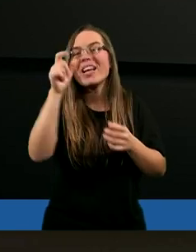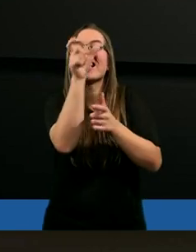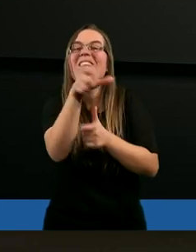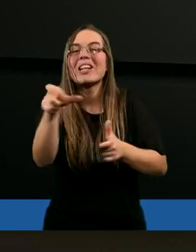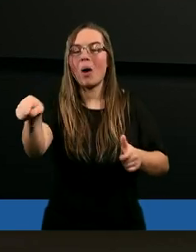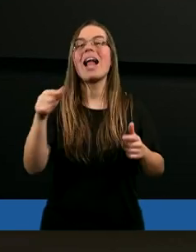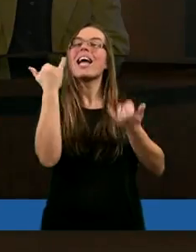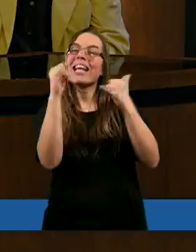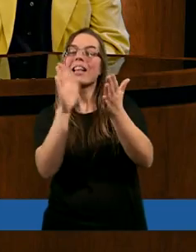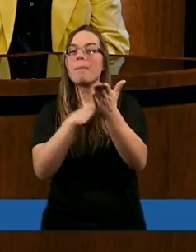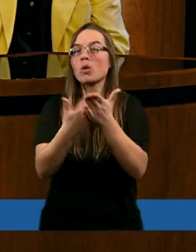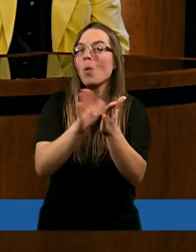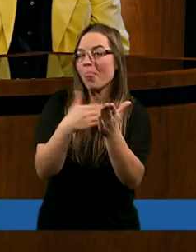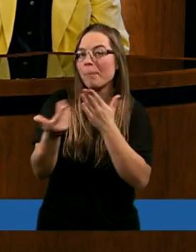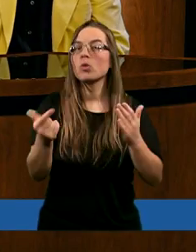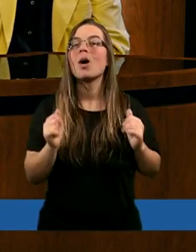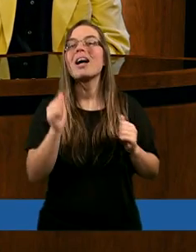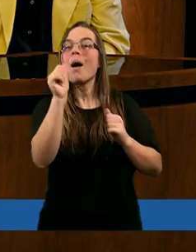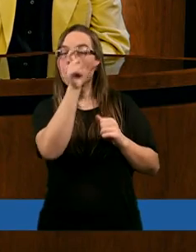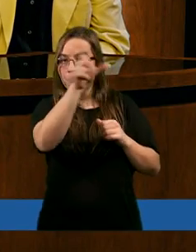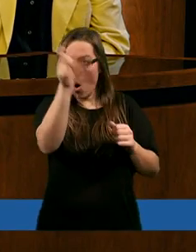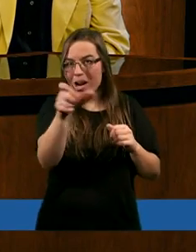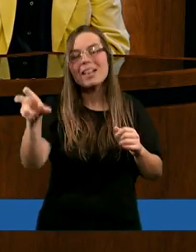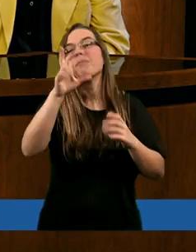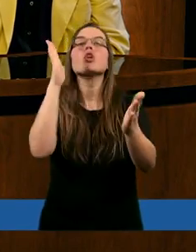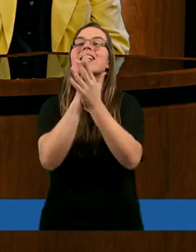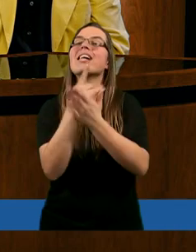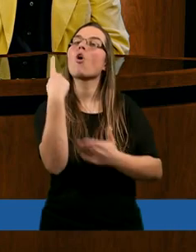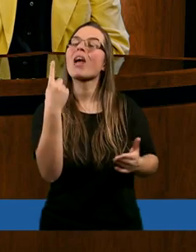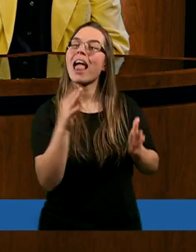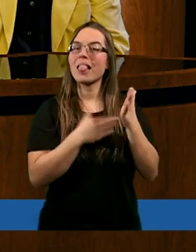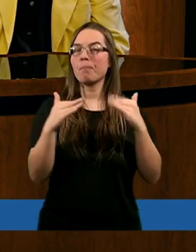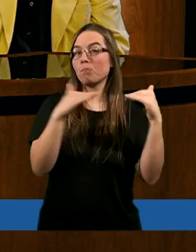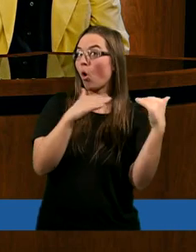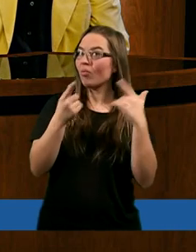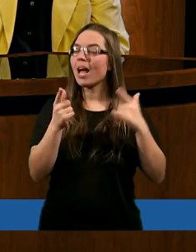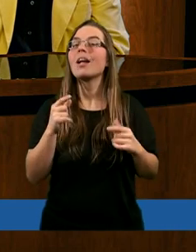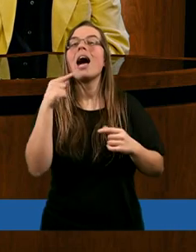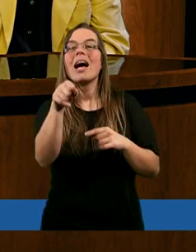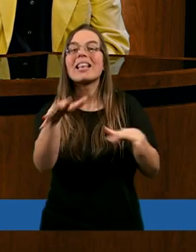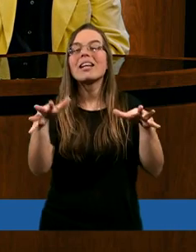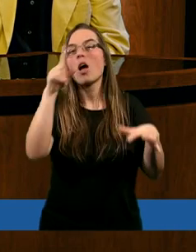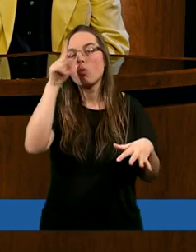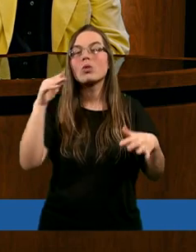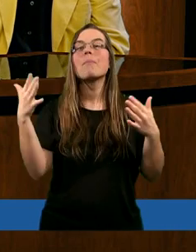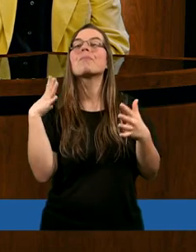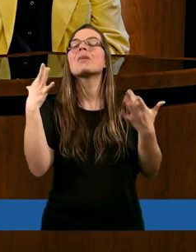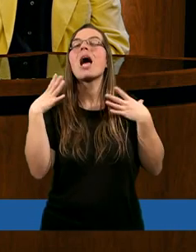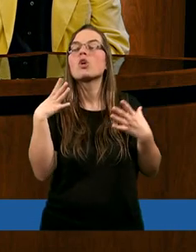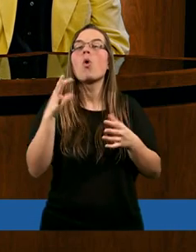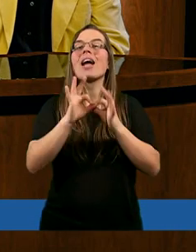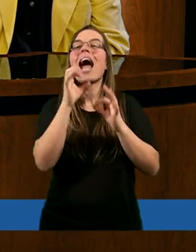Inny przykład, tak? Ale czy pojedynczym, czy tylko jednym? A tyle ludzi przeżyło wtedy, jak Abraham był?